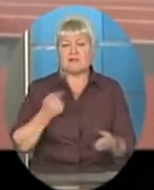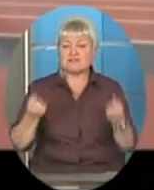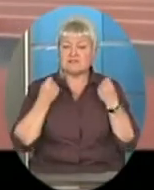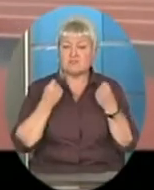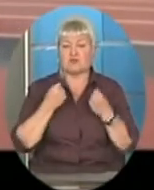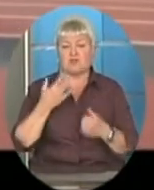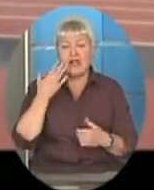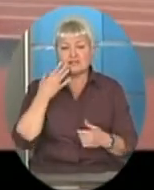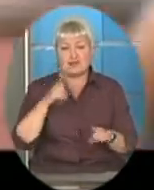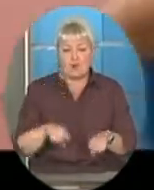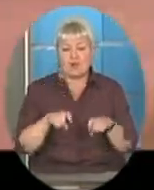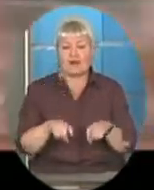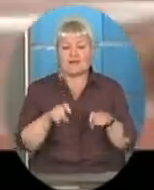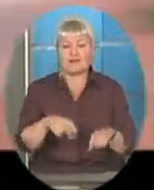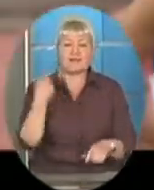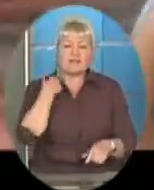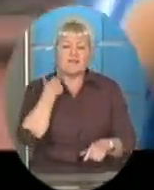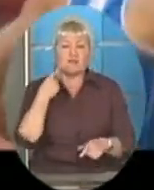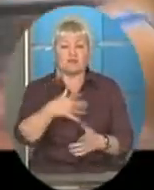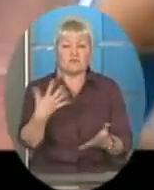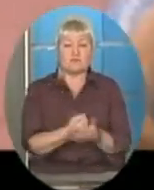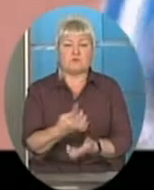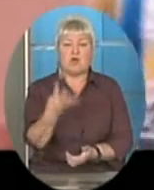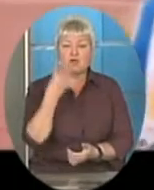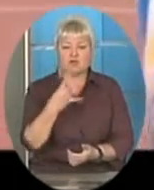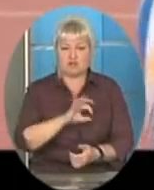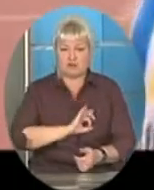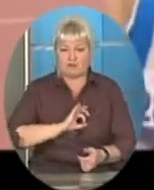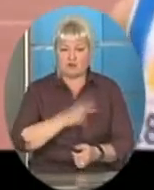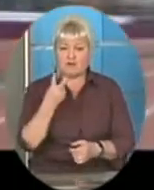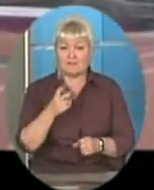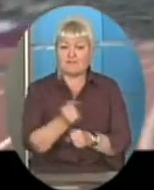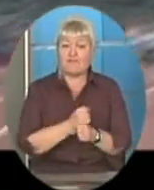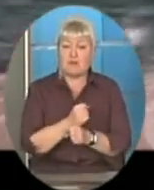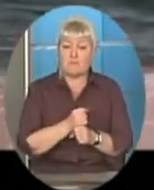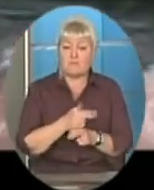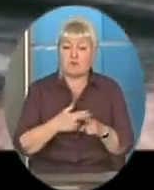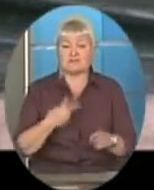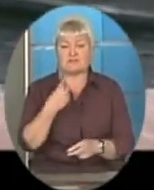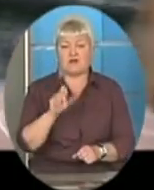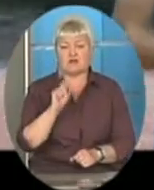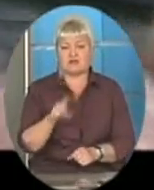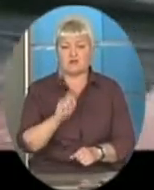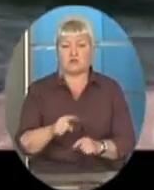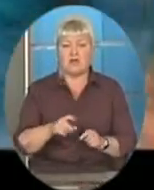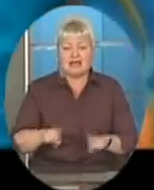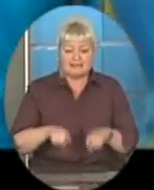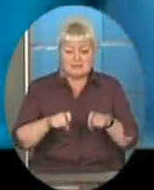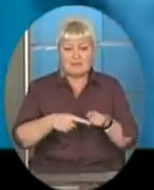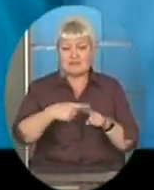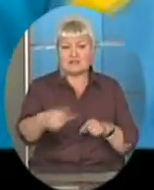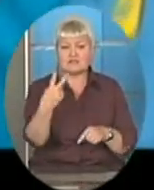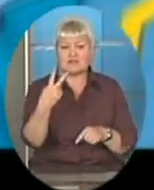вже з легкої атлетики. В Лондоні він здобував щотири нагороди – дві бронзи та два золота з категорії біг на дистанцію 200